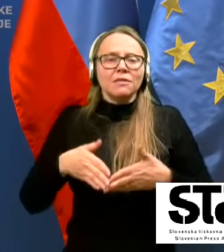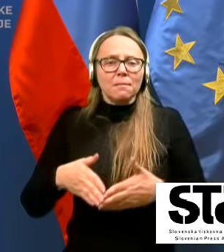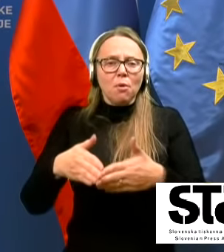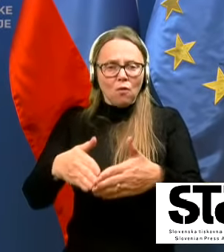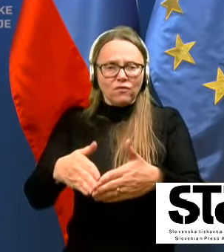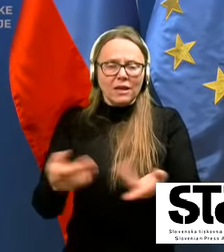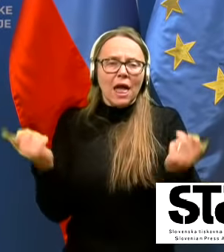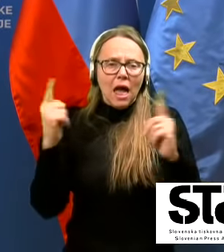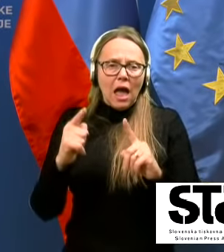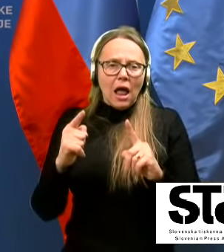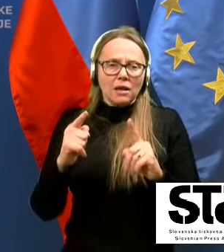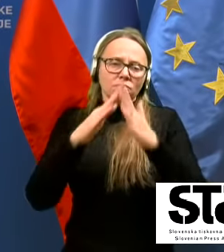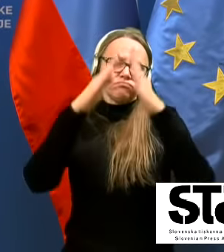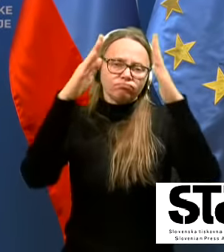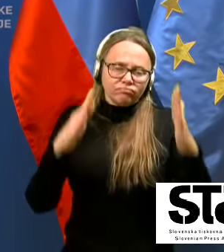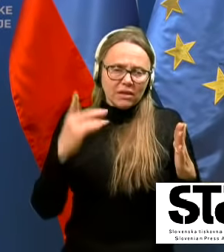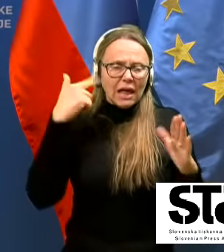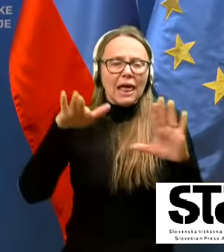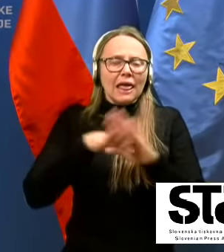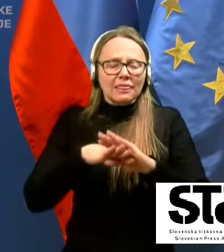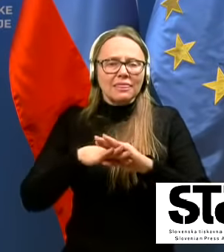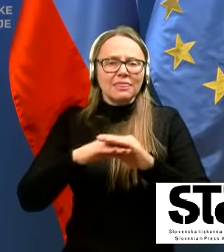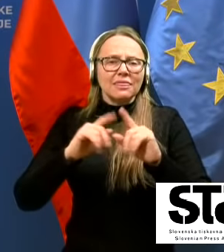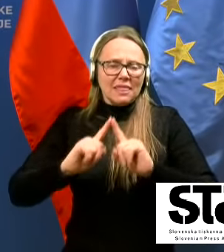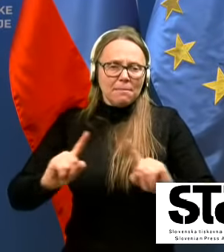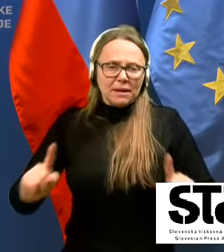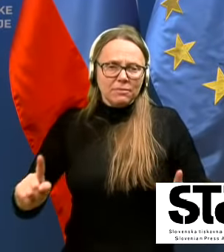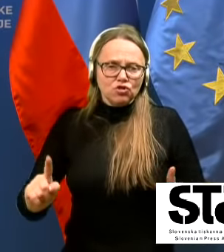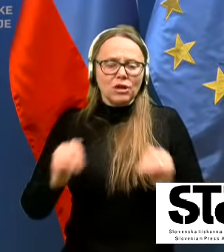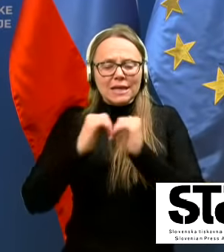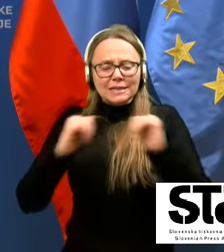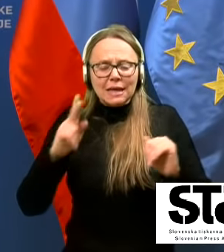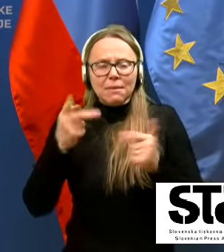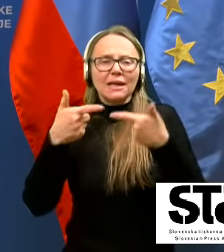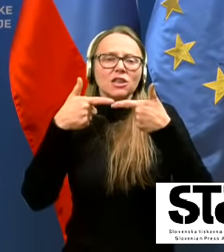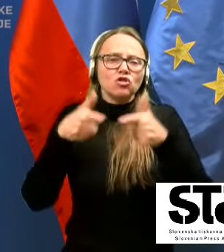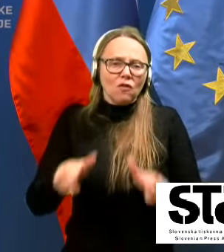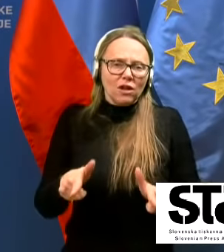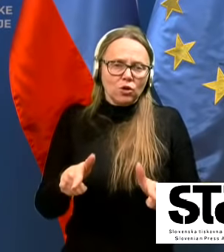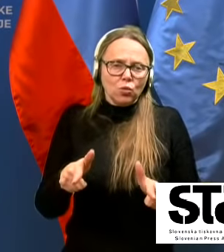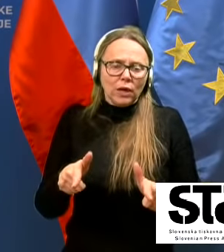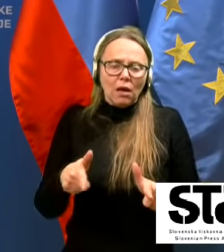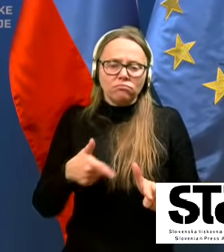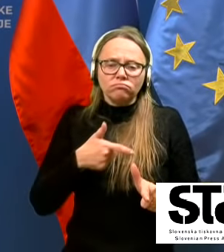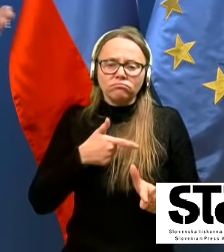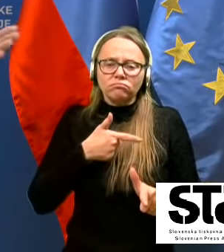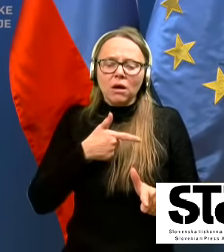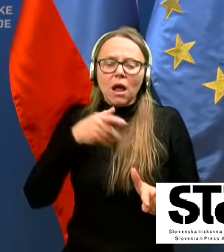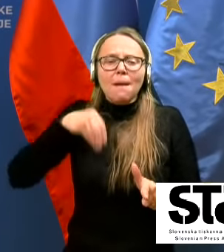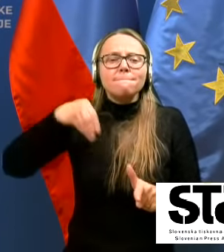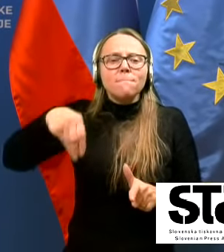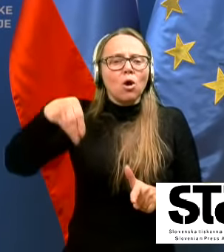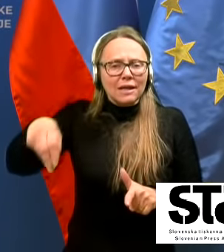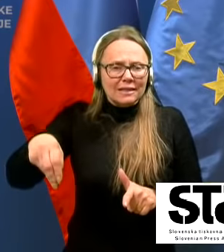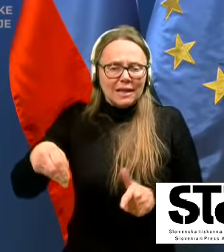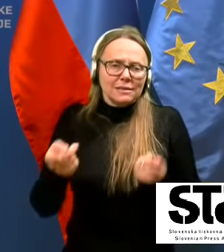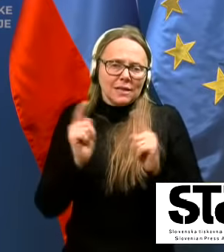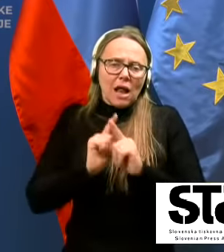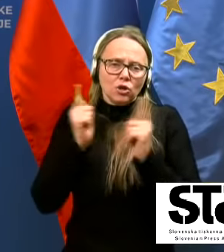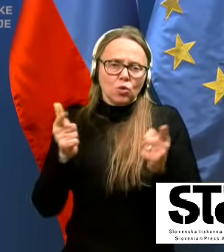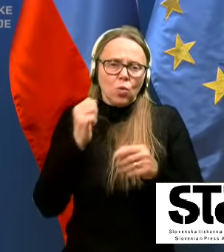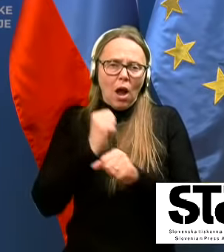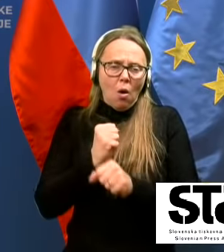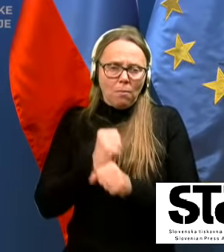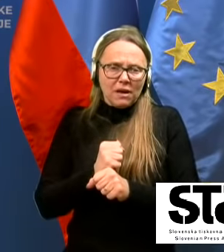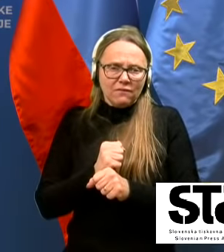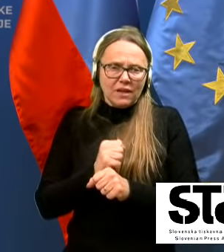neprimičnine, torej izjeme, ki dovoljuje neka poljedelska ali pa druga upravila na vašem zemlišču v